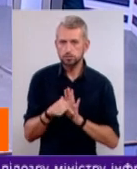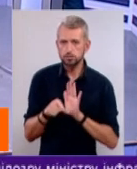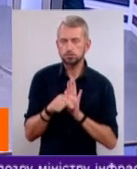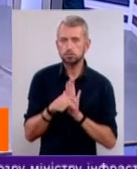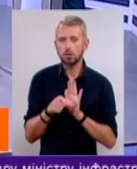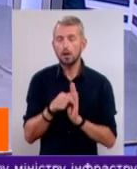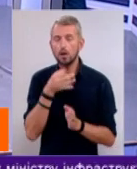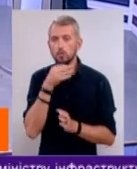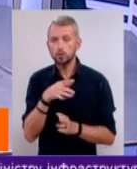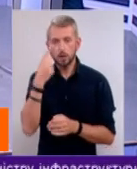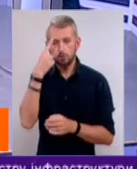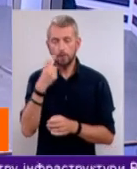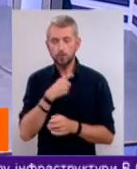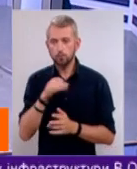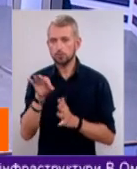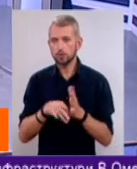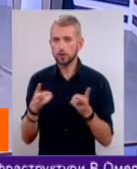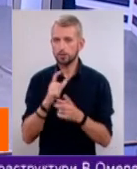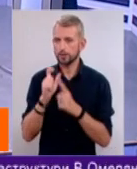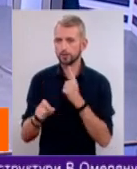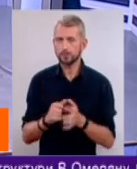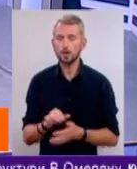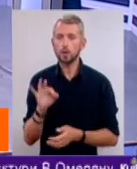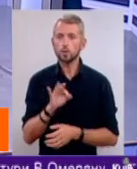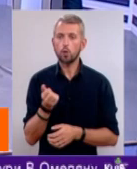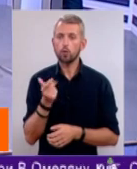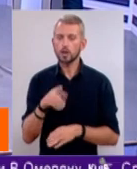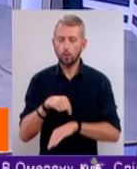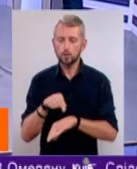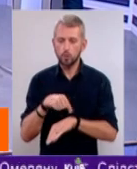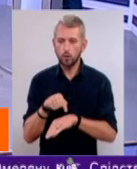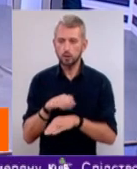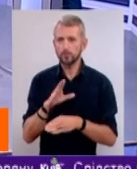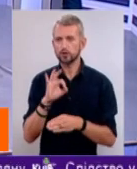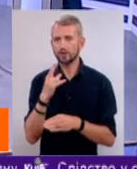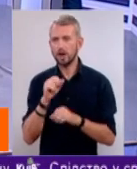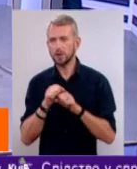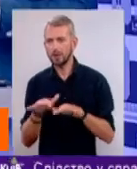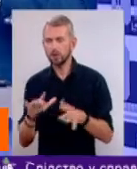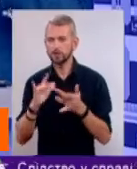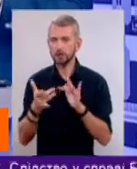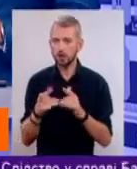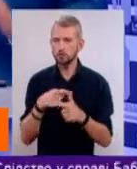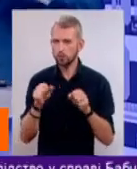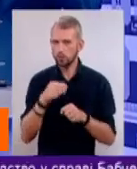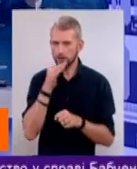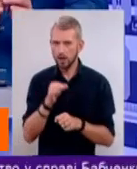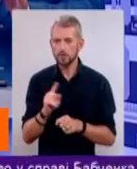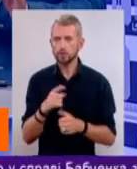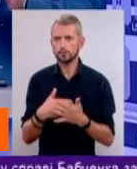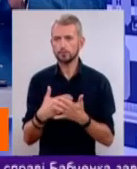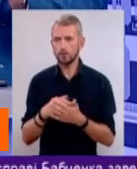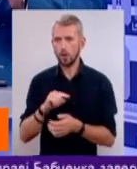повідомлення – це вже на нього треба реагувати. Щодо кількості годин в соціальних мережах, в інтернеті. Чи можна сказати, скажімо,